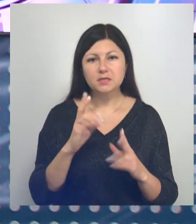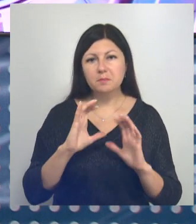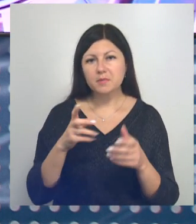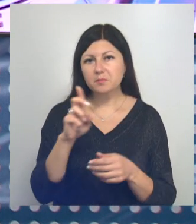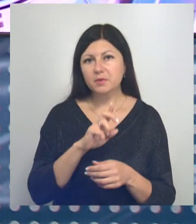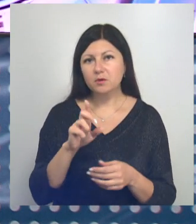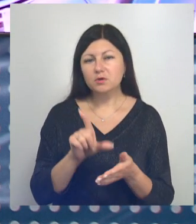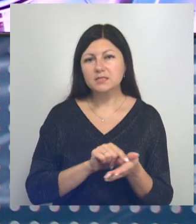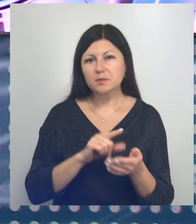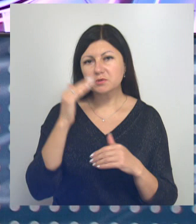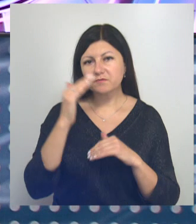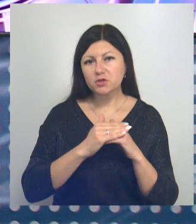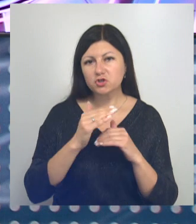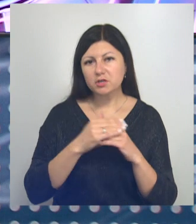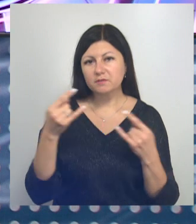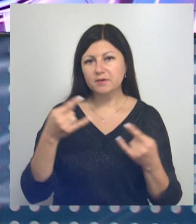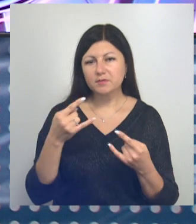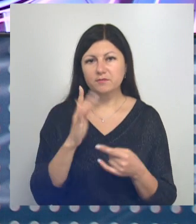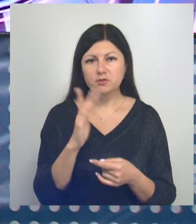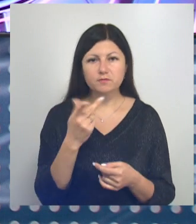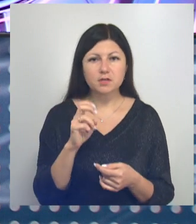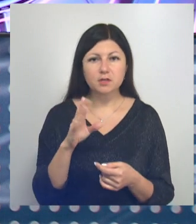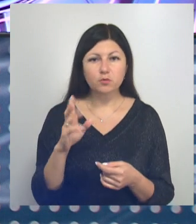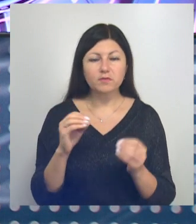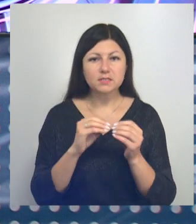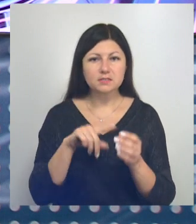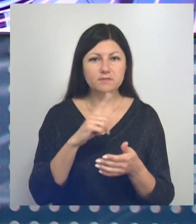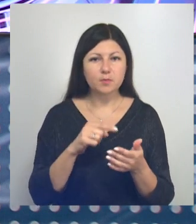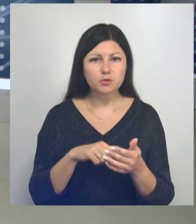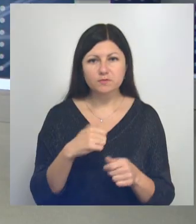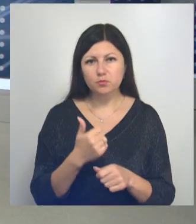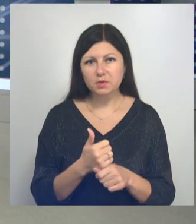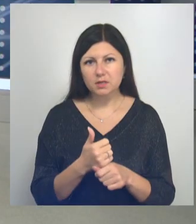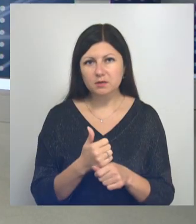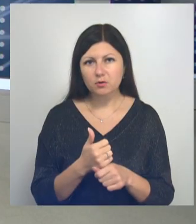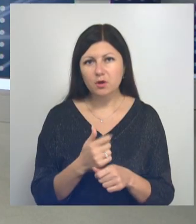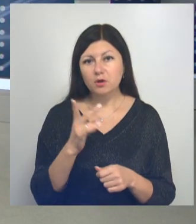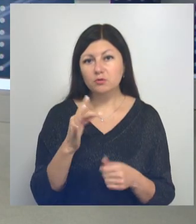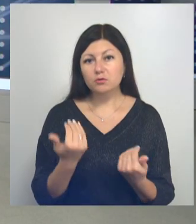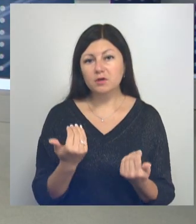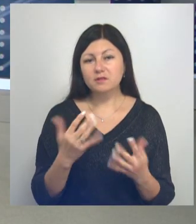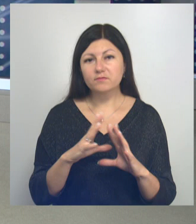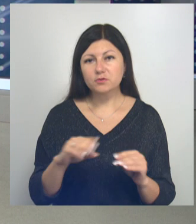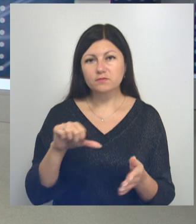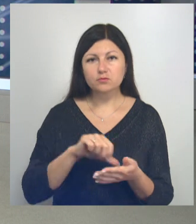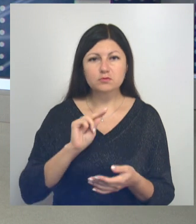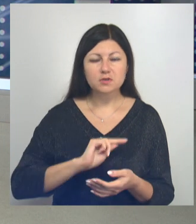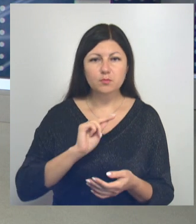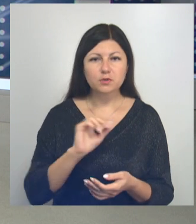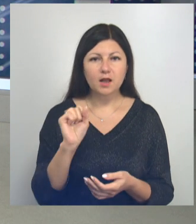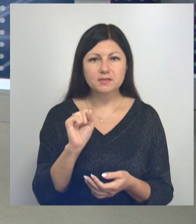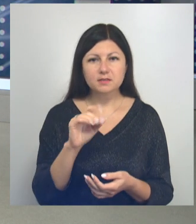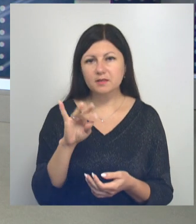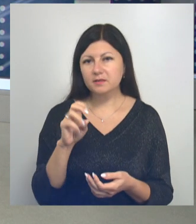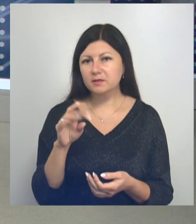Белогория запись вечернего эфира Вячеслава Гладкова «10 вопросов к губернатору». Ну а на этом все. В студии работала Александра Третьякова.